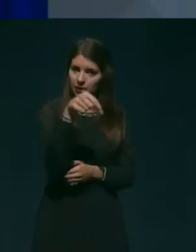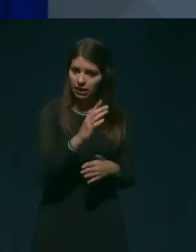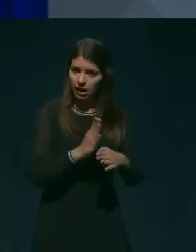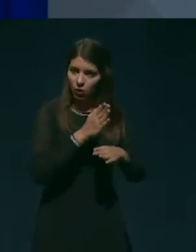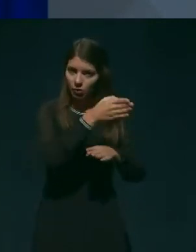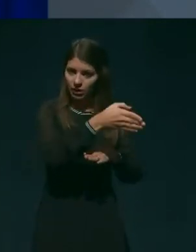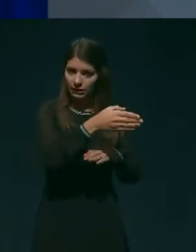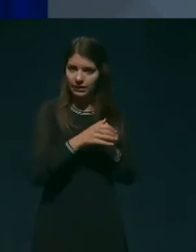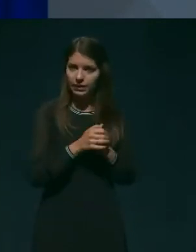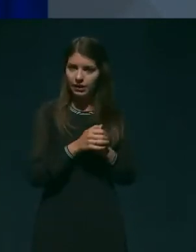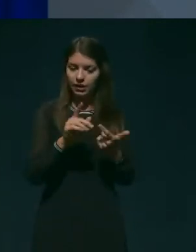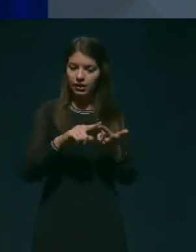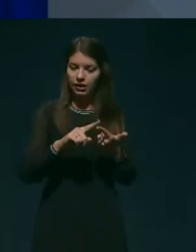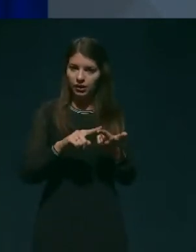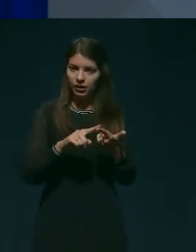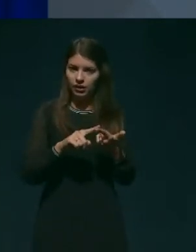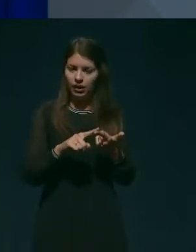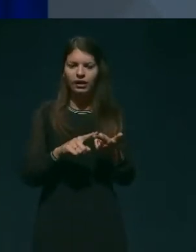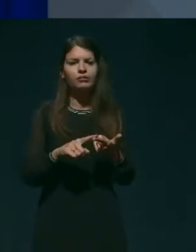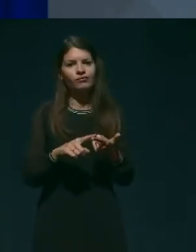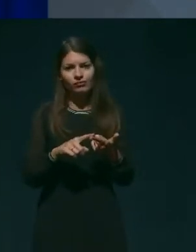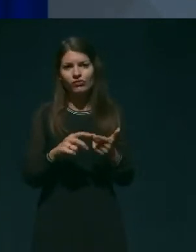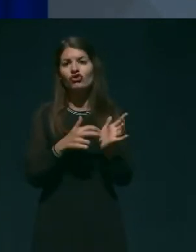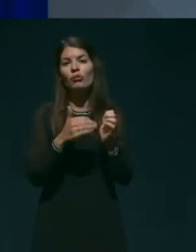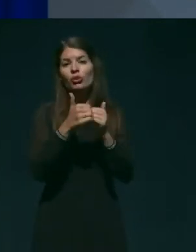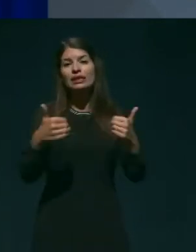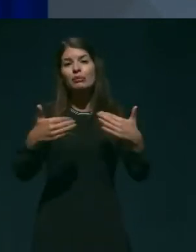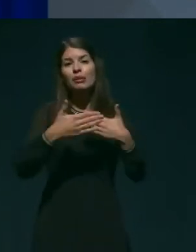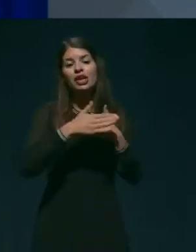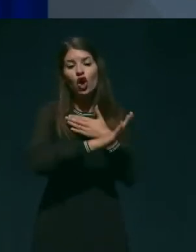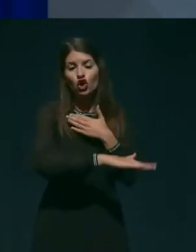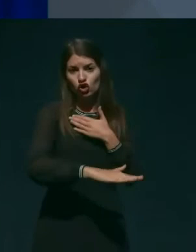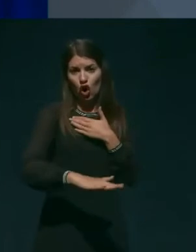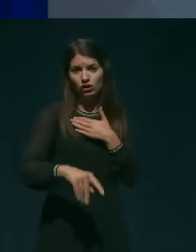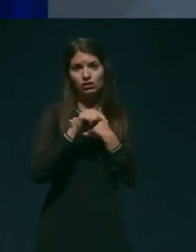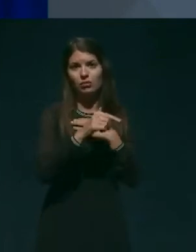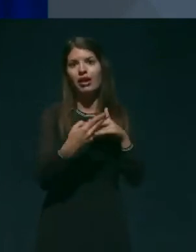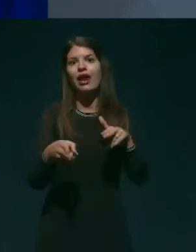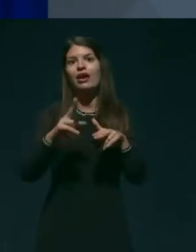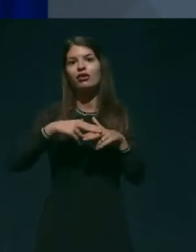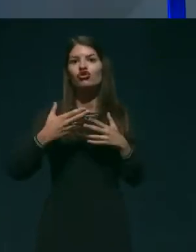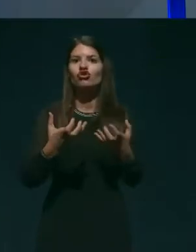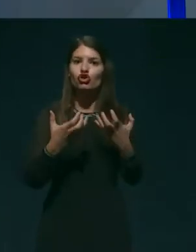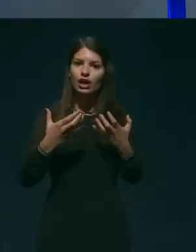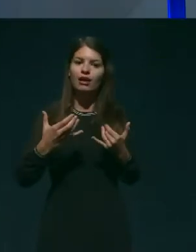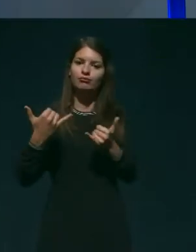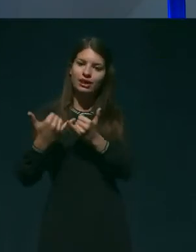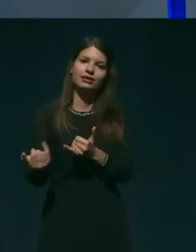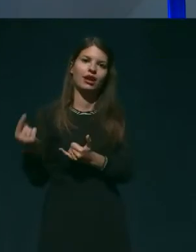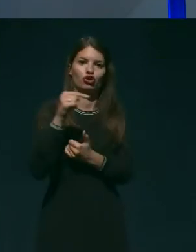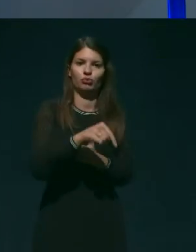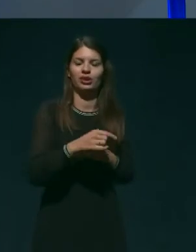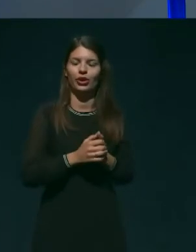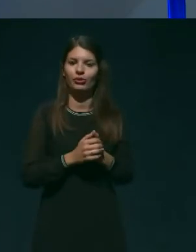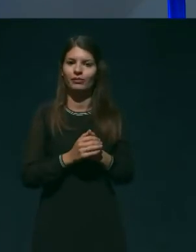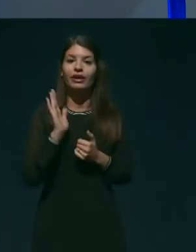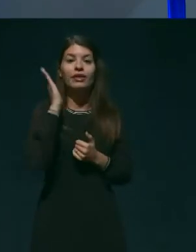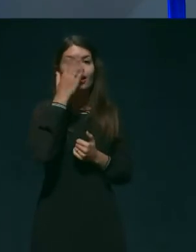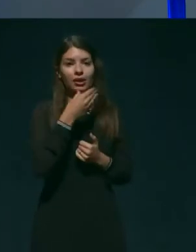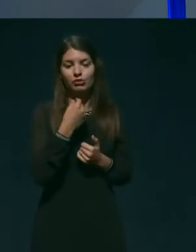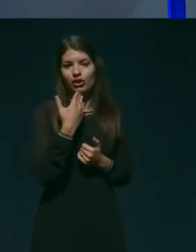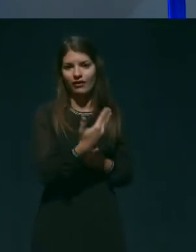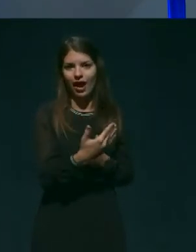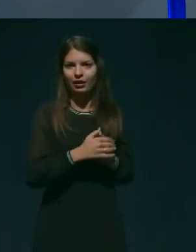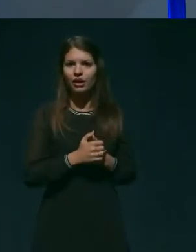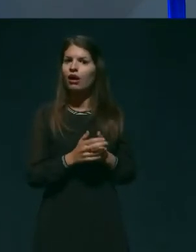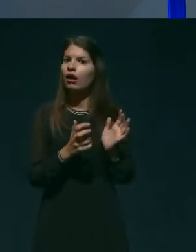bomo verjetno spet pri otrocih, tam, ker je ta interes tudi svej večji. Najlepša hvala. Je